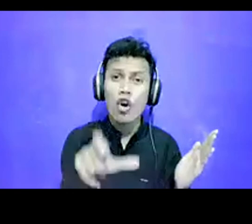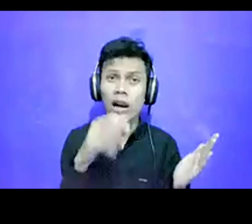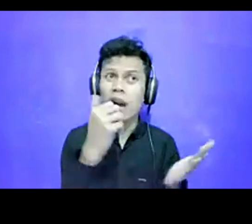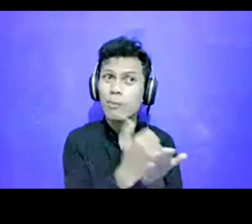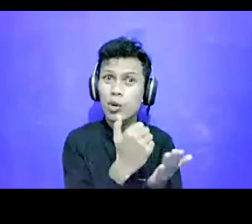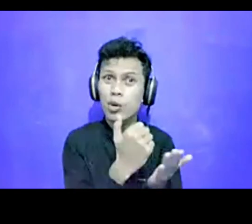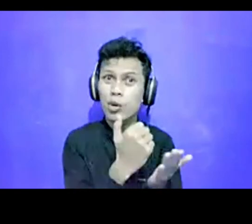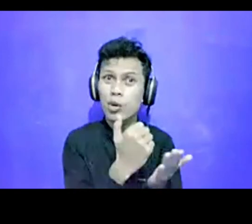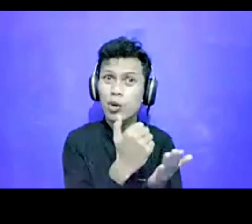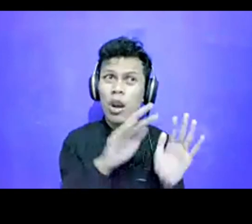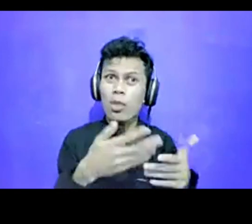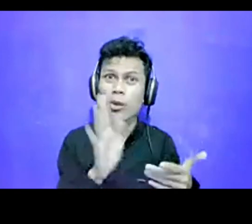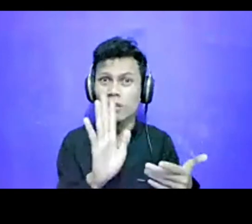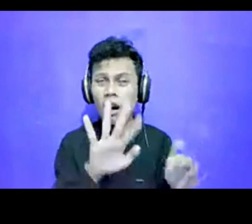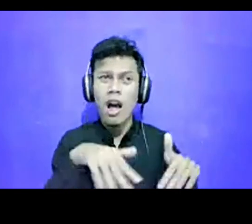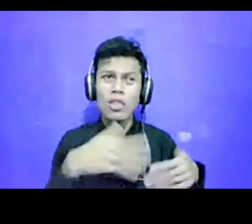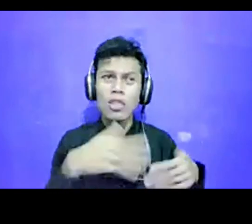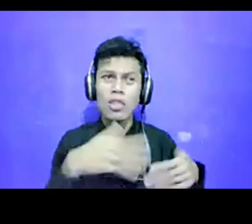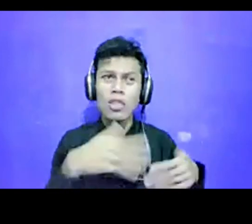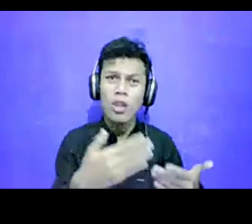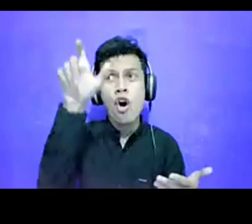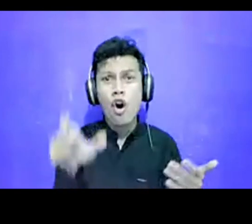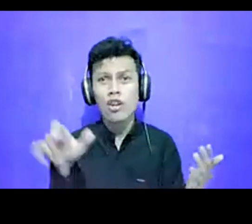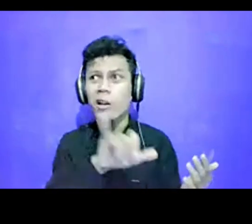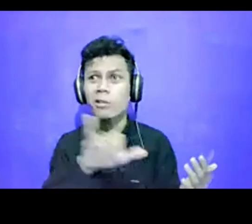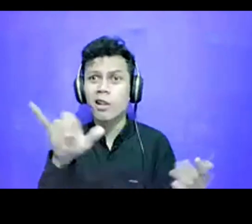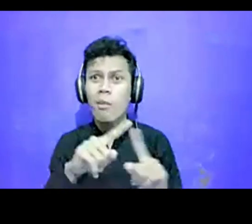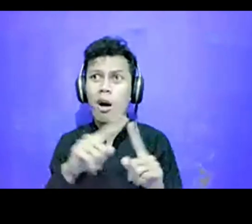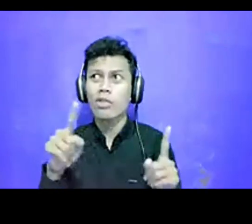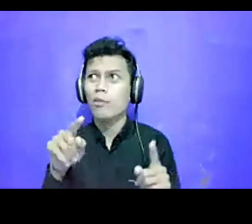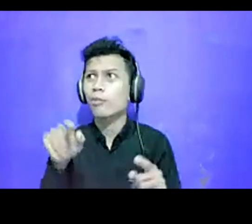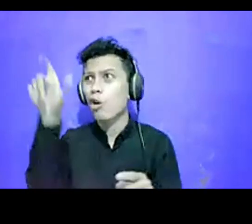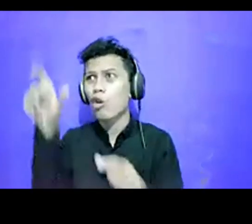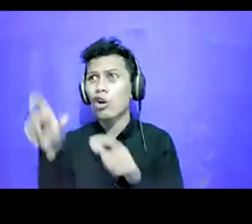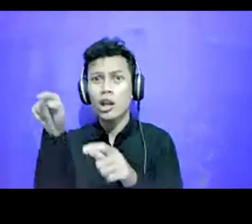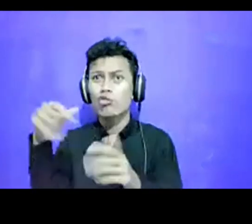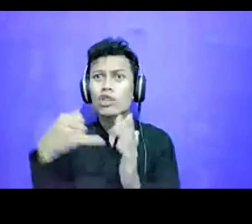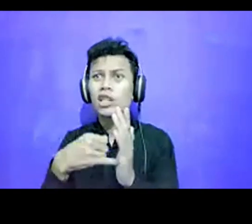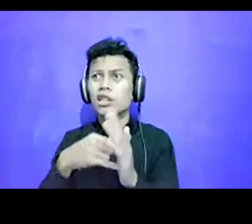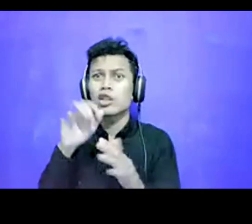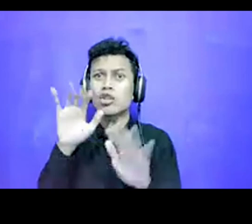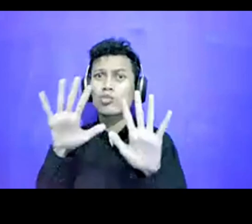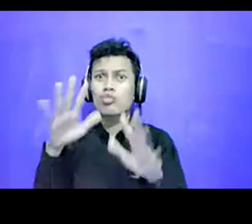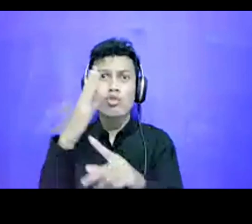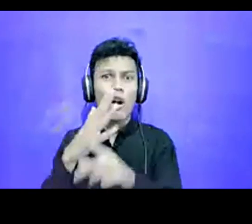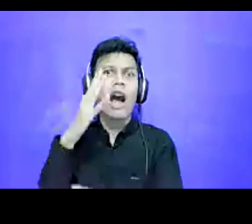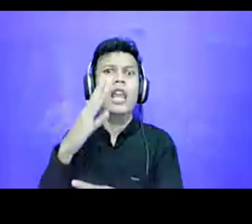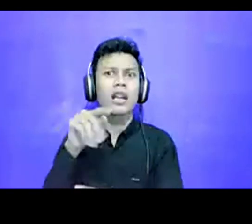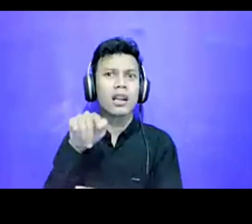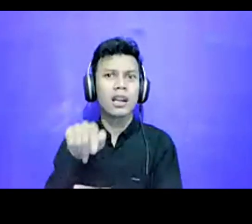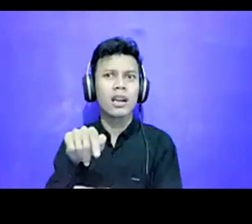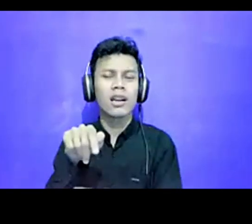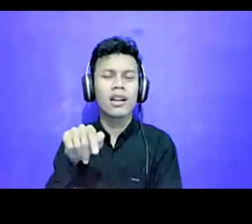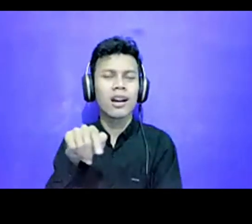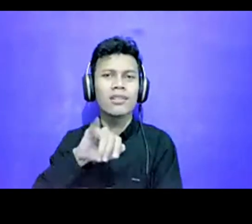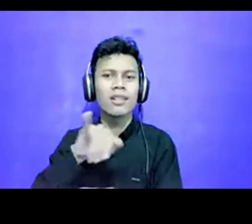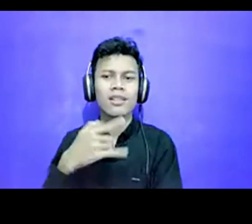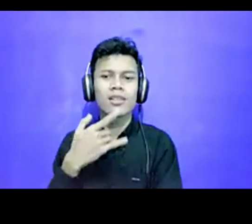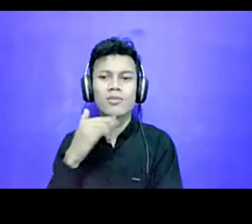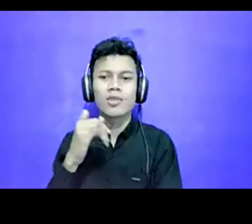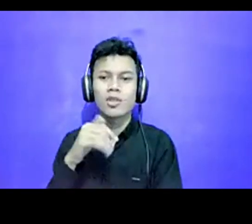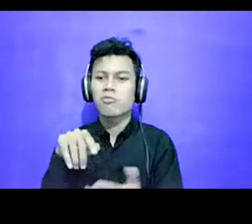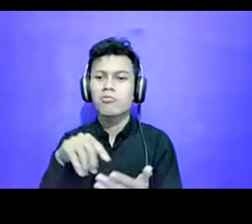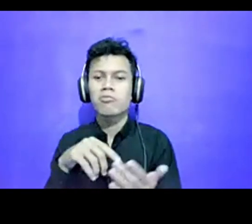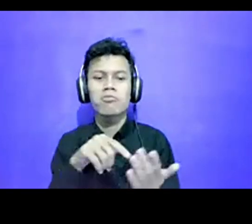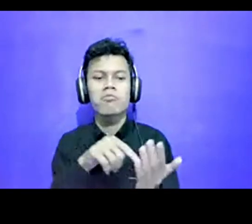-jangan, itu orang yang sama, tapi dia mengisi misalnya 10 kali gitu, sehingga kesannya, misalnya